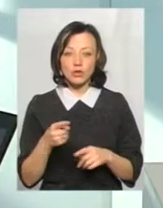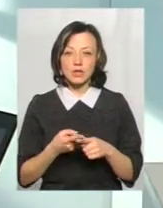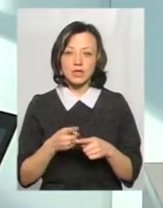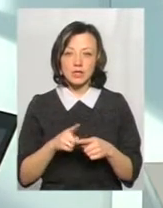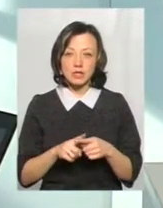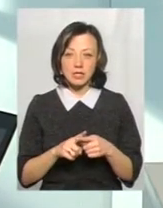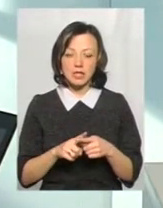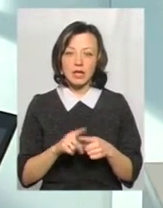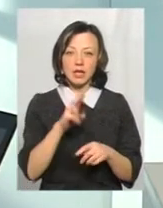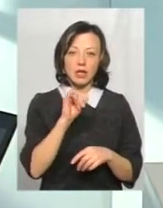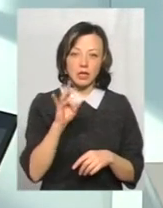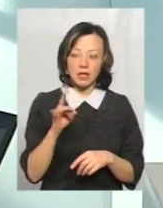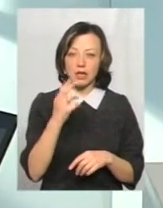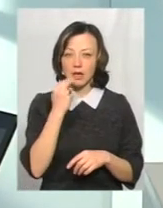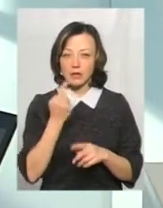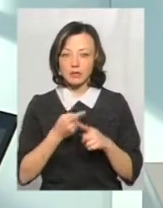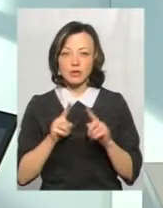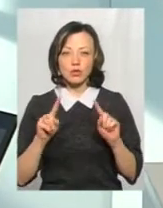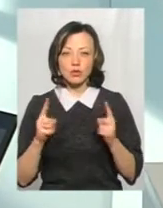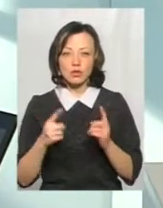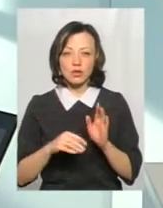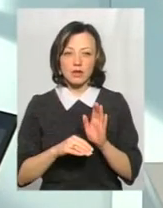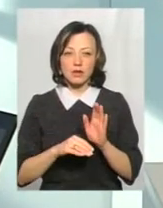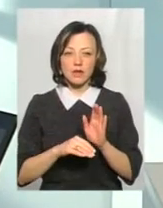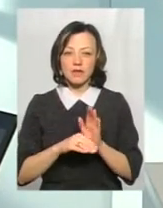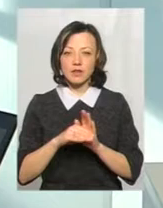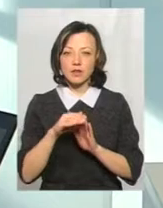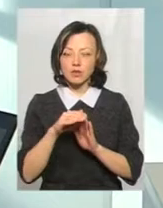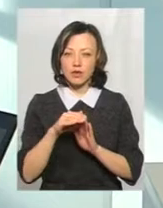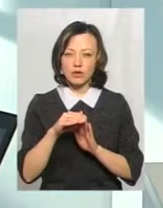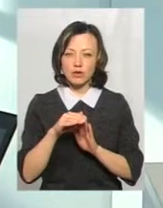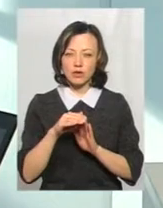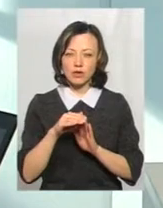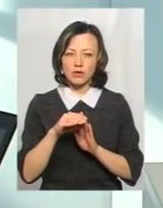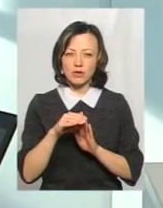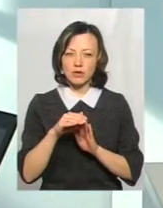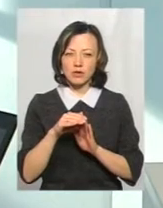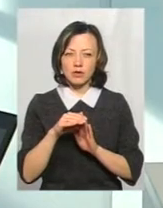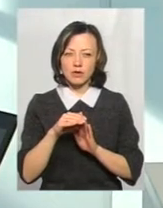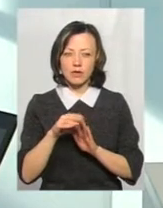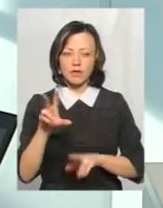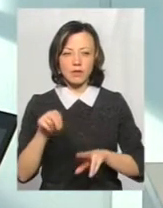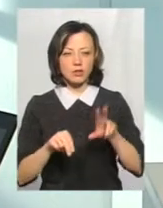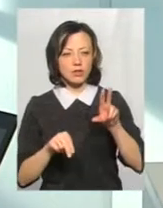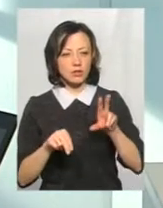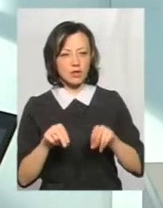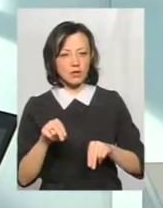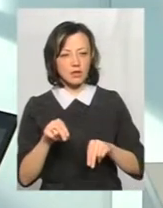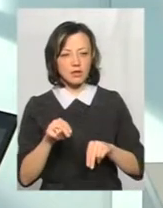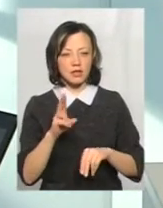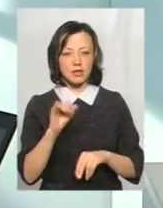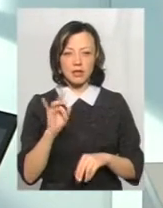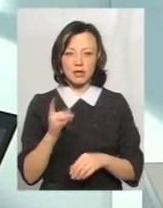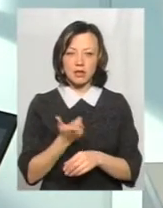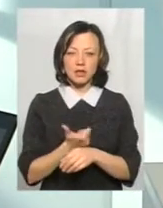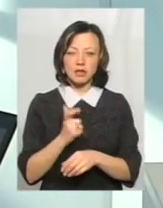Що кір, що грип – це дуже висококонтагіозні захворювання. Вважається, що кір –